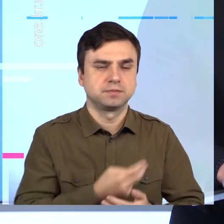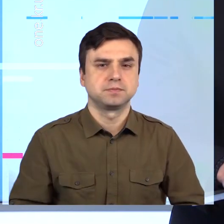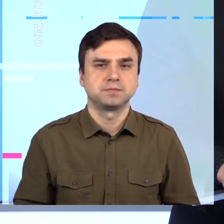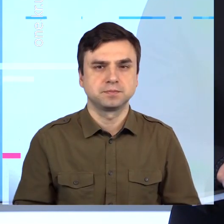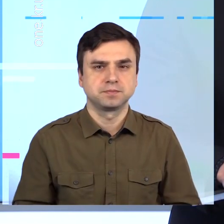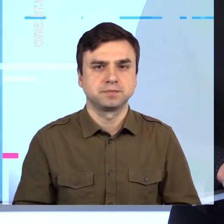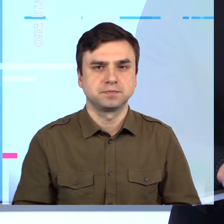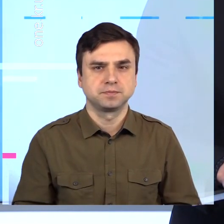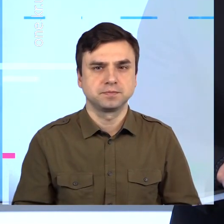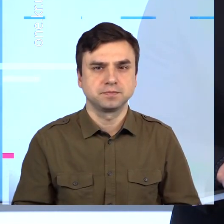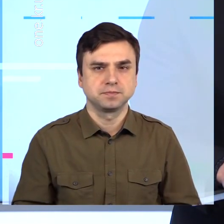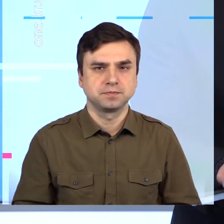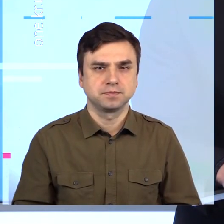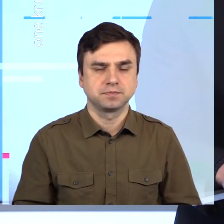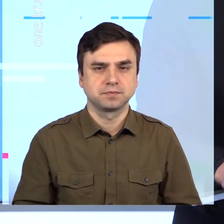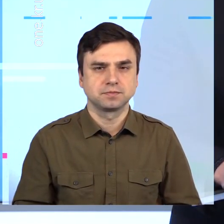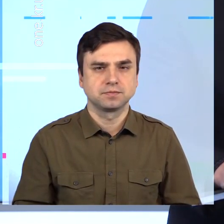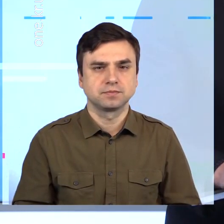сюжеті Анни Кудрявцевої.